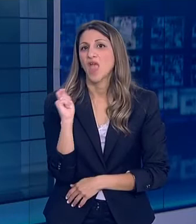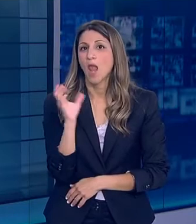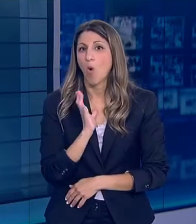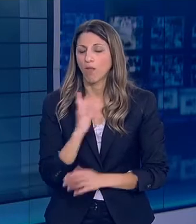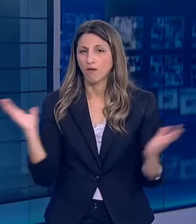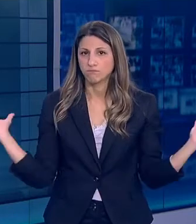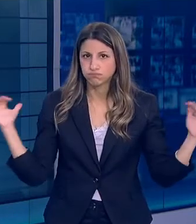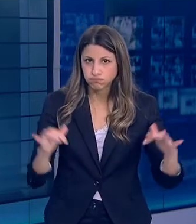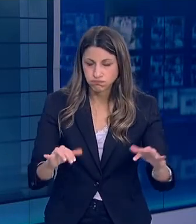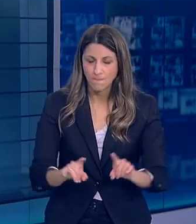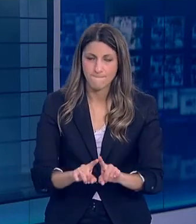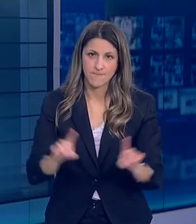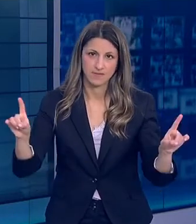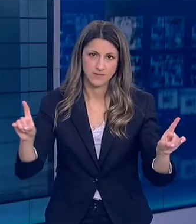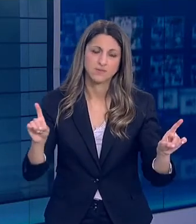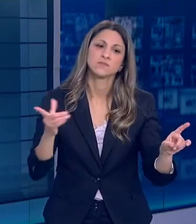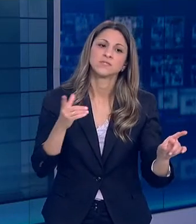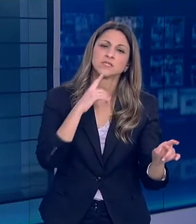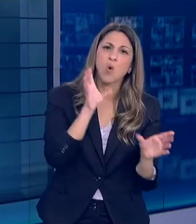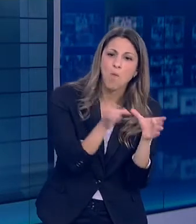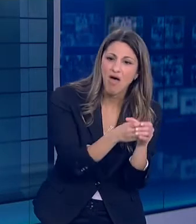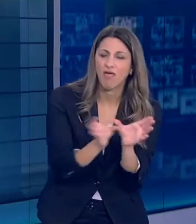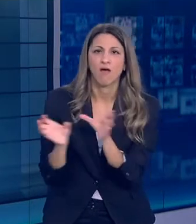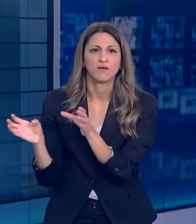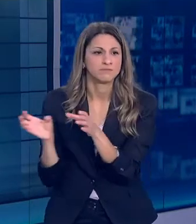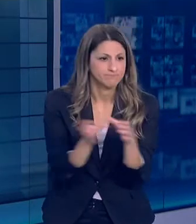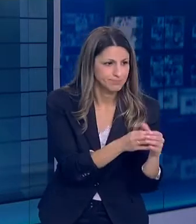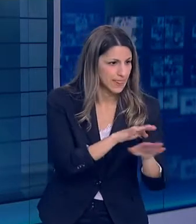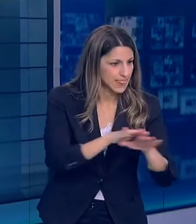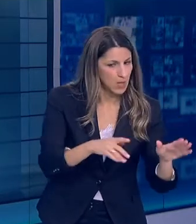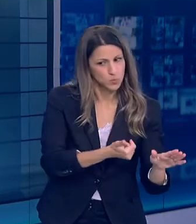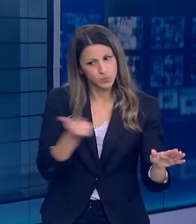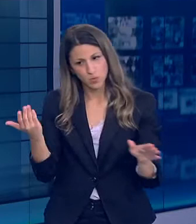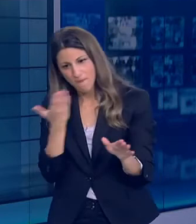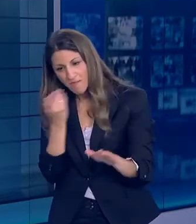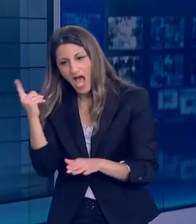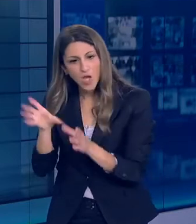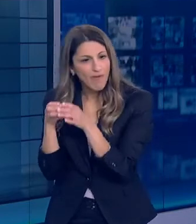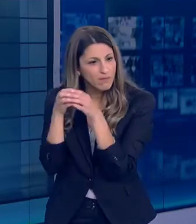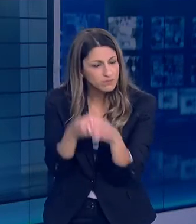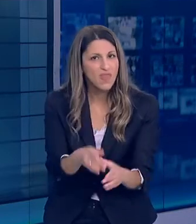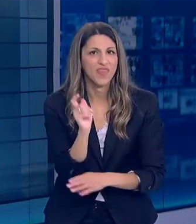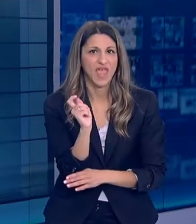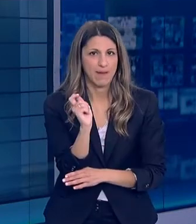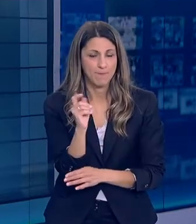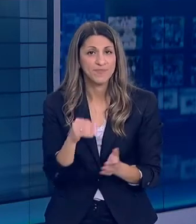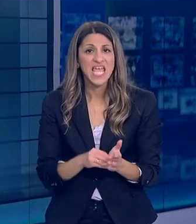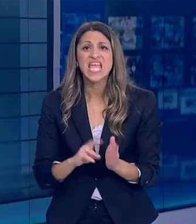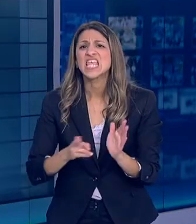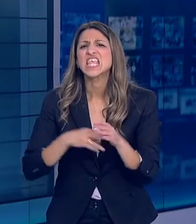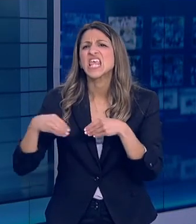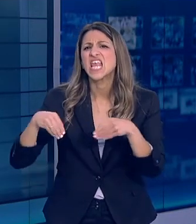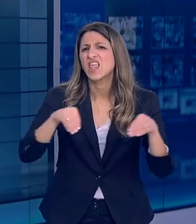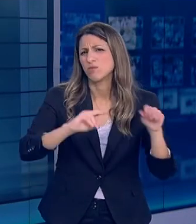ώρες Για τη μείωση του συγχροτισμού Και προβλέπεται απαγόρευση της λειτουργίας των κηλικίων Προβλέπεται επίσης φυσικός αερισμός των